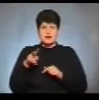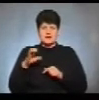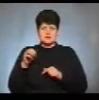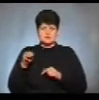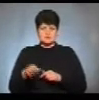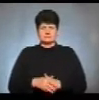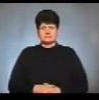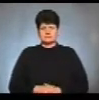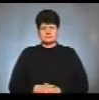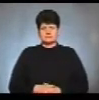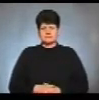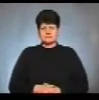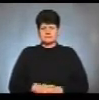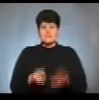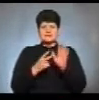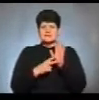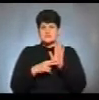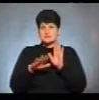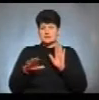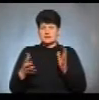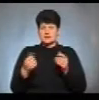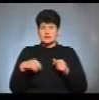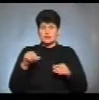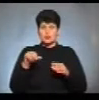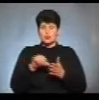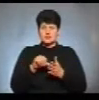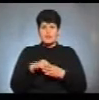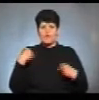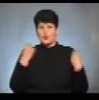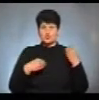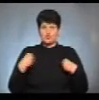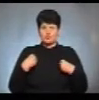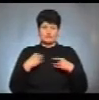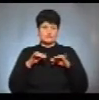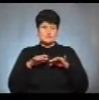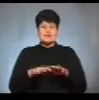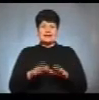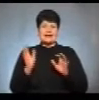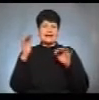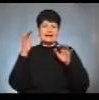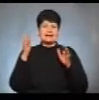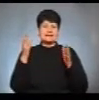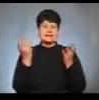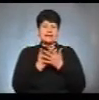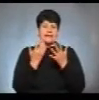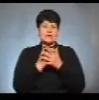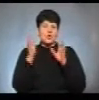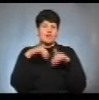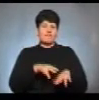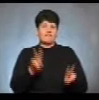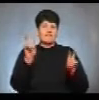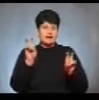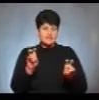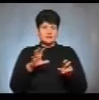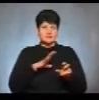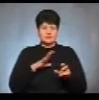Гапій. 70 дітей взяли участь у костюмованому дійстві «Кінохвилька». Також під час фестивалю відбувся казковий батл